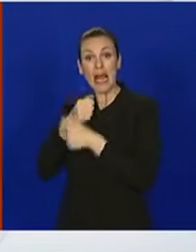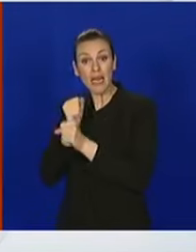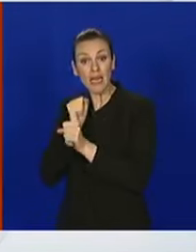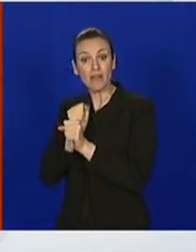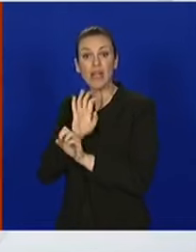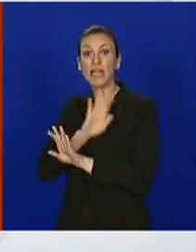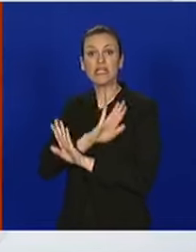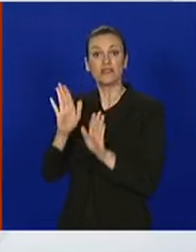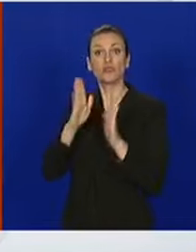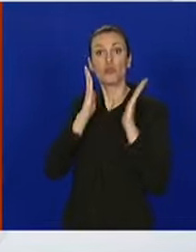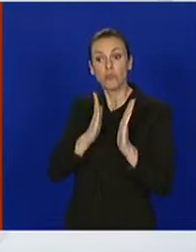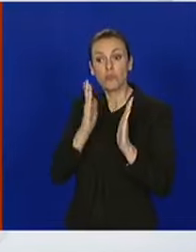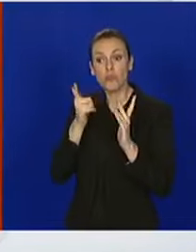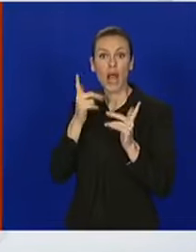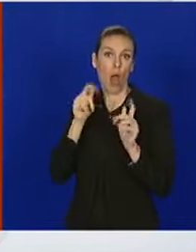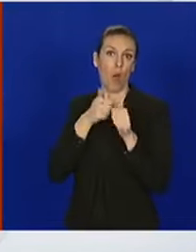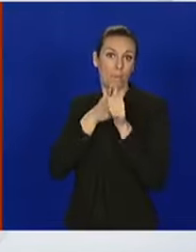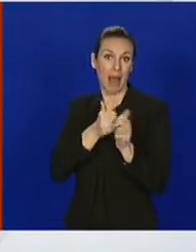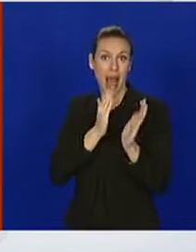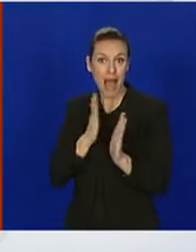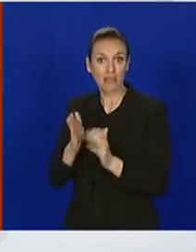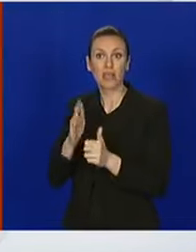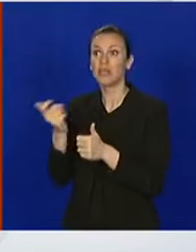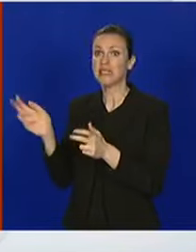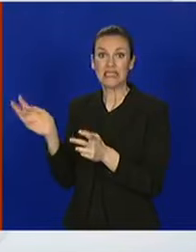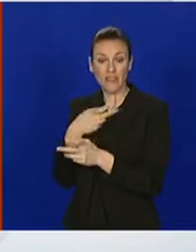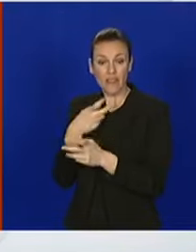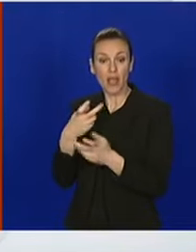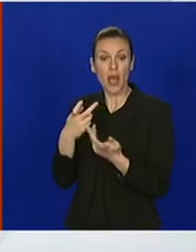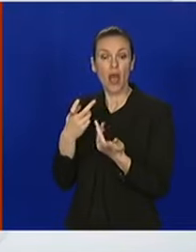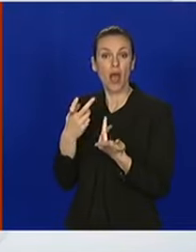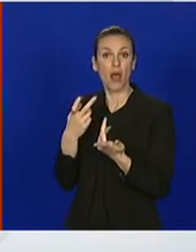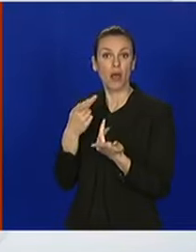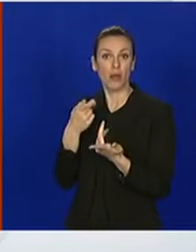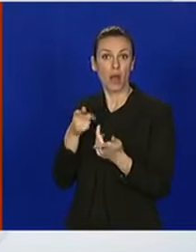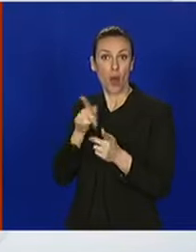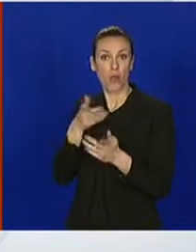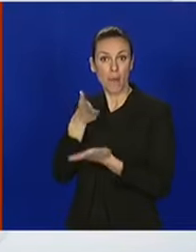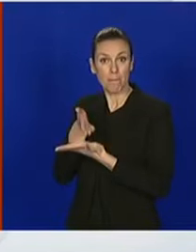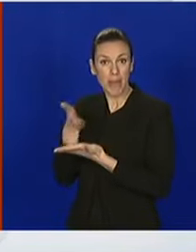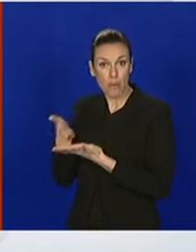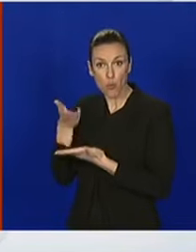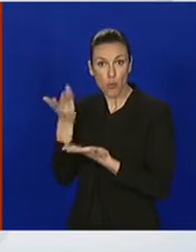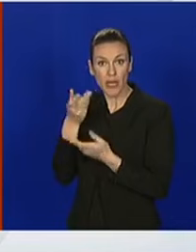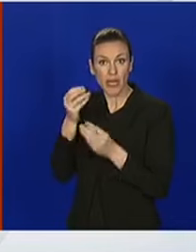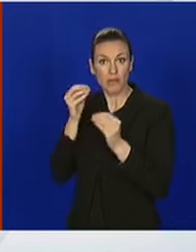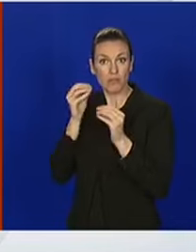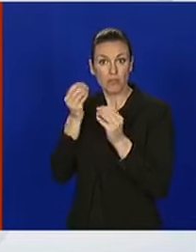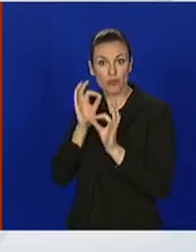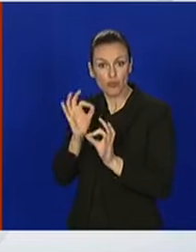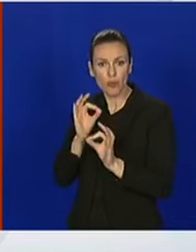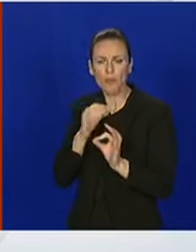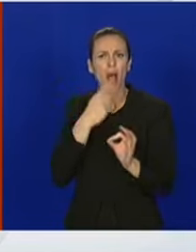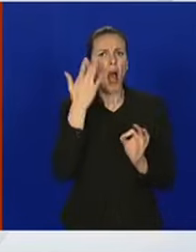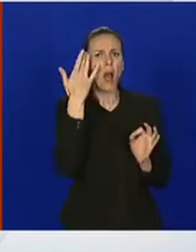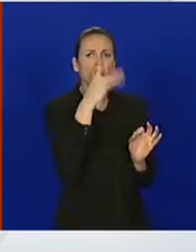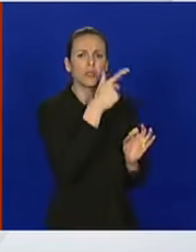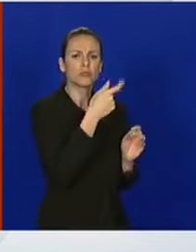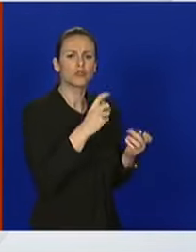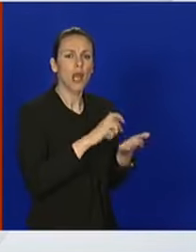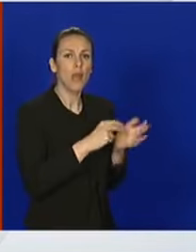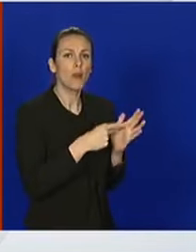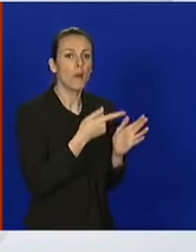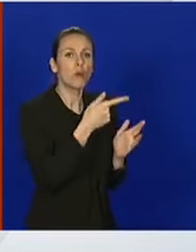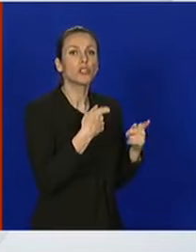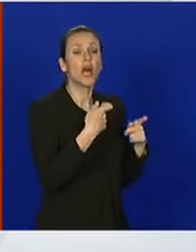svi su slušali sve preporuke, dakle, jedni i drugi, jer onda stvar u samim preporukama, stvar u sustavu. Ja ne znam u čemu je stvar, vjerovatno je stvar